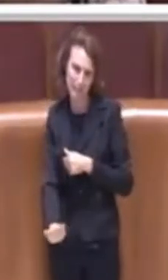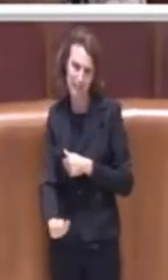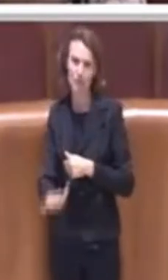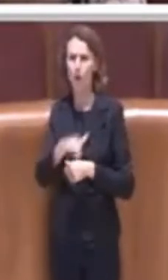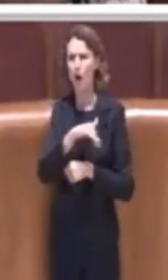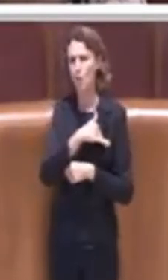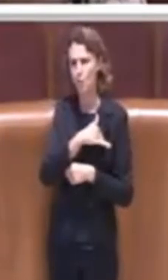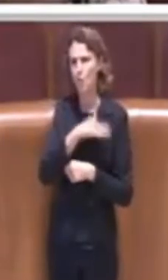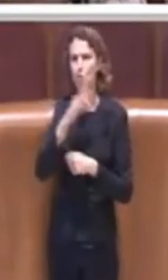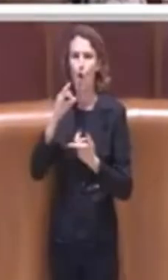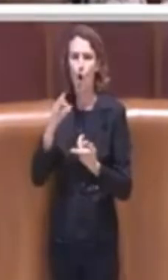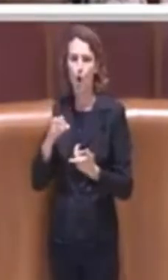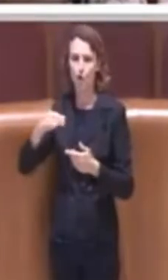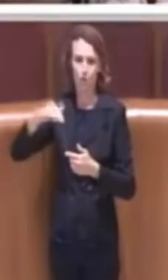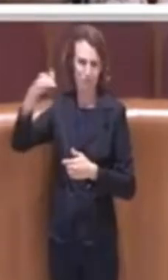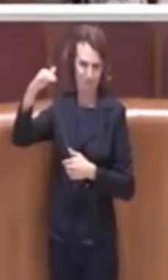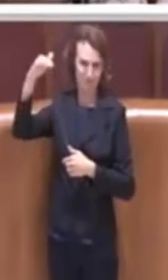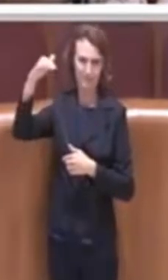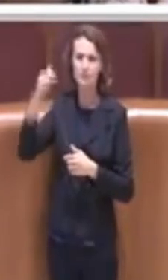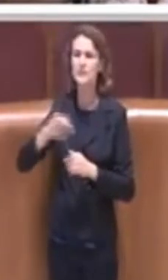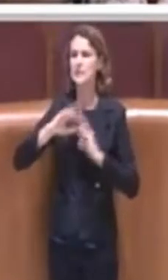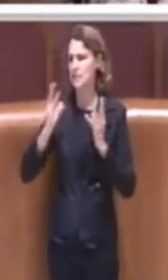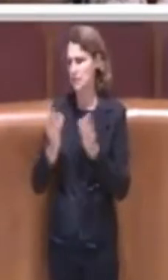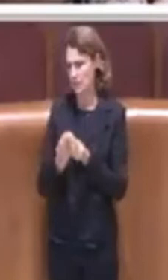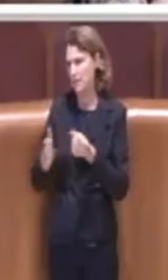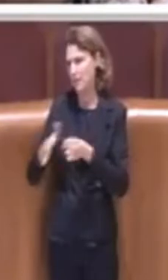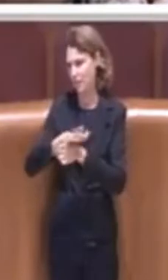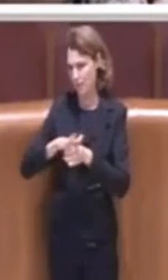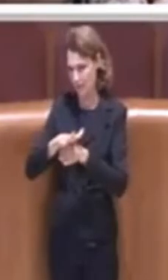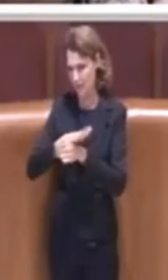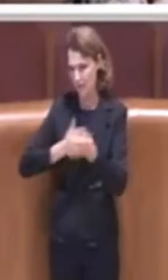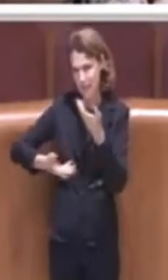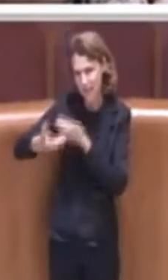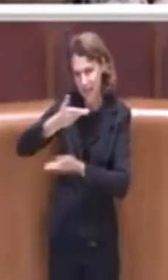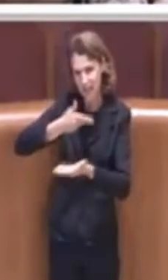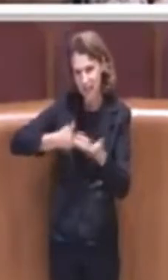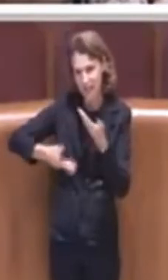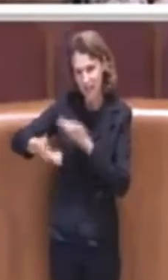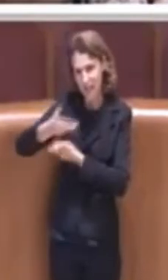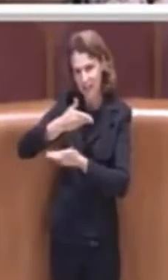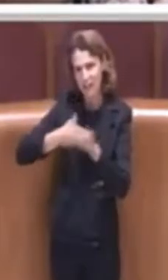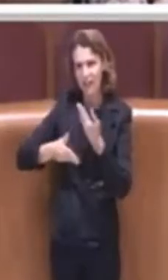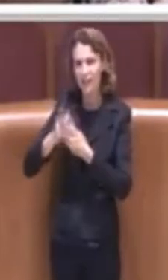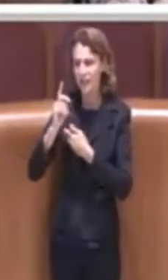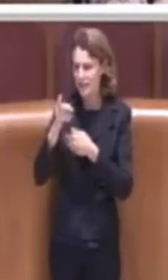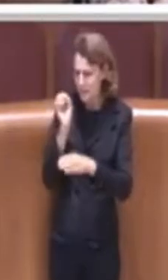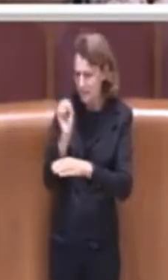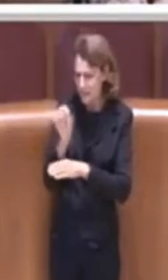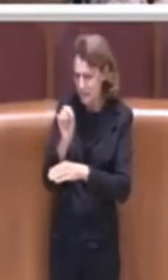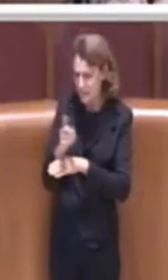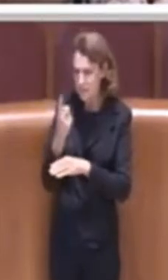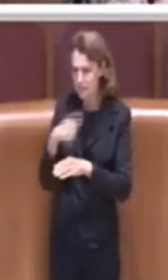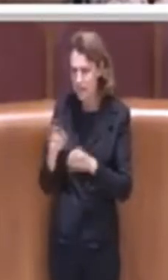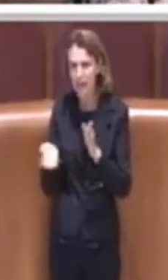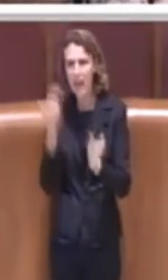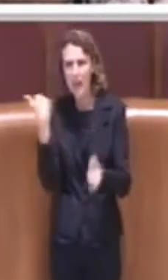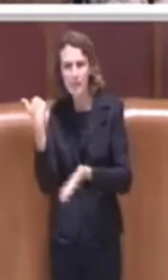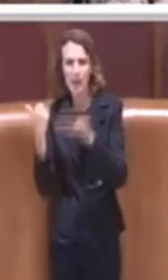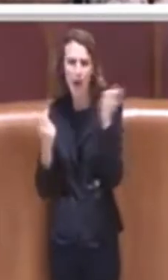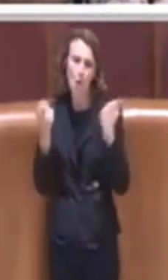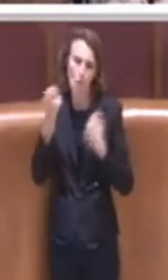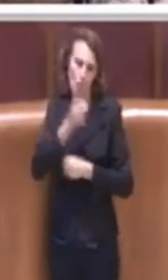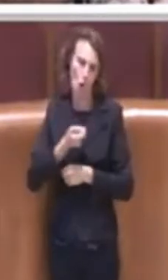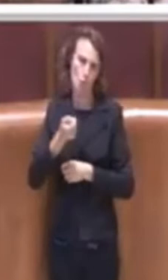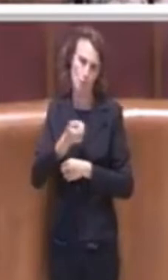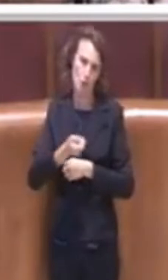insieme con la collaborazione delle famiglie a fare in modo che appunto si elimini gradualmente perché è chiaro le